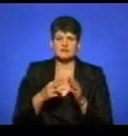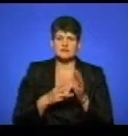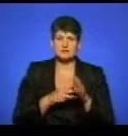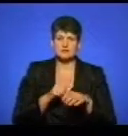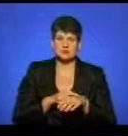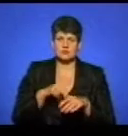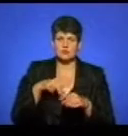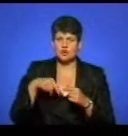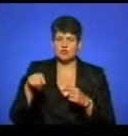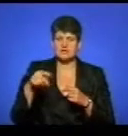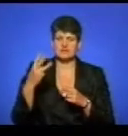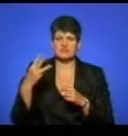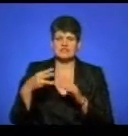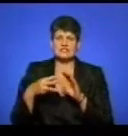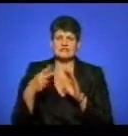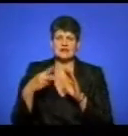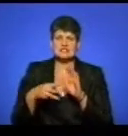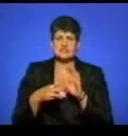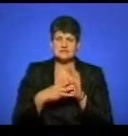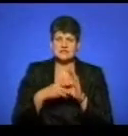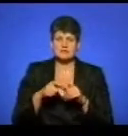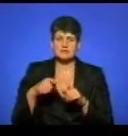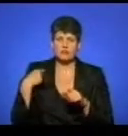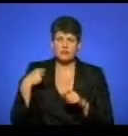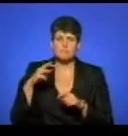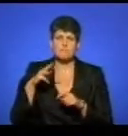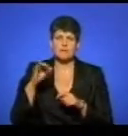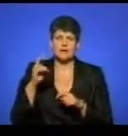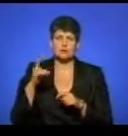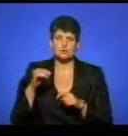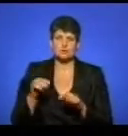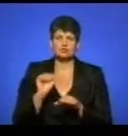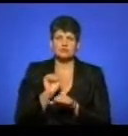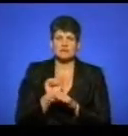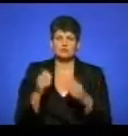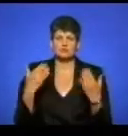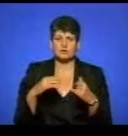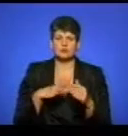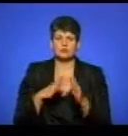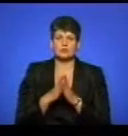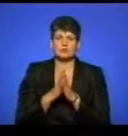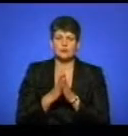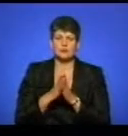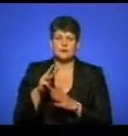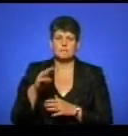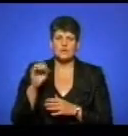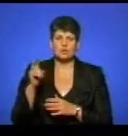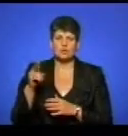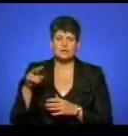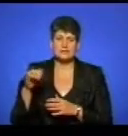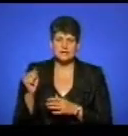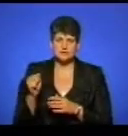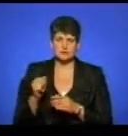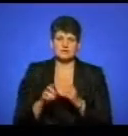28 кілометрів. У Миколинцях вони зупинились на перепочинок, також відбулася молитва у Миколинецькому храмі Пресвятої